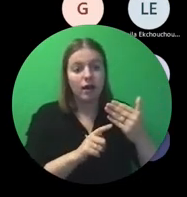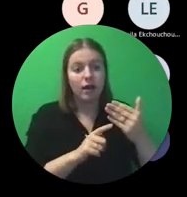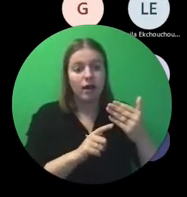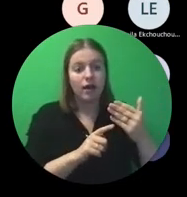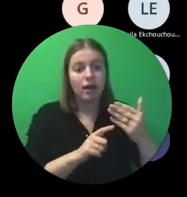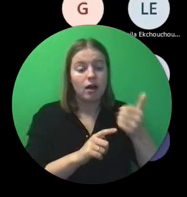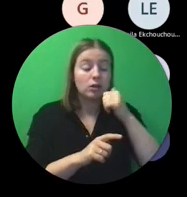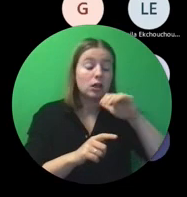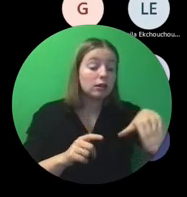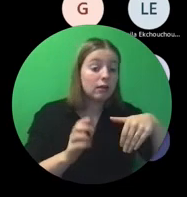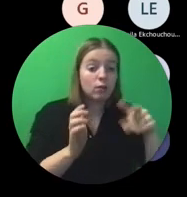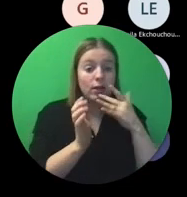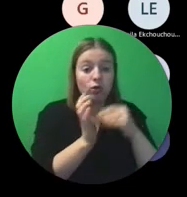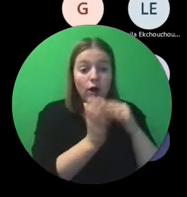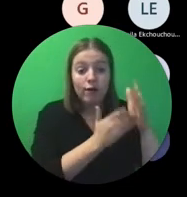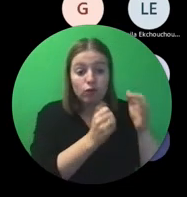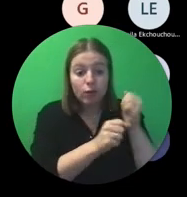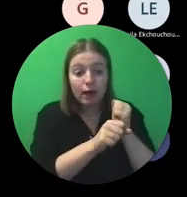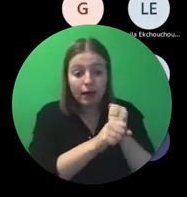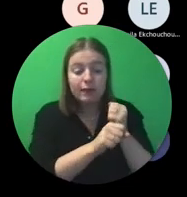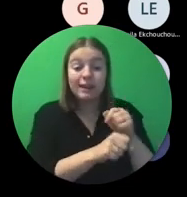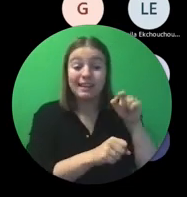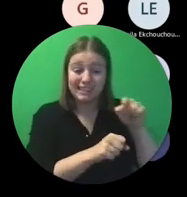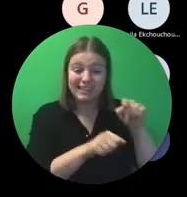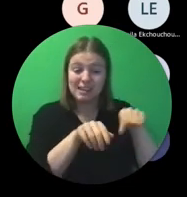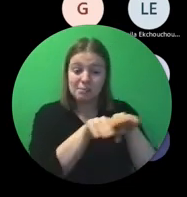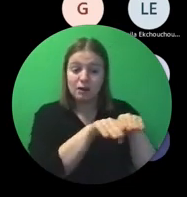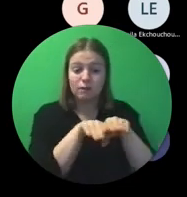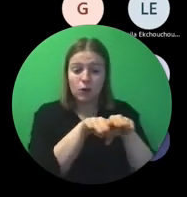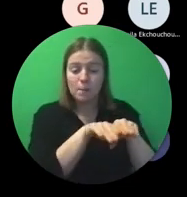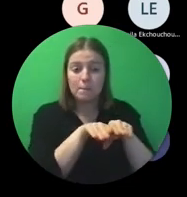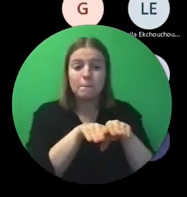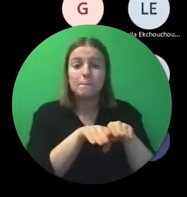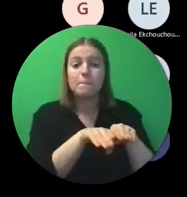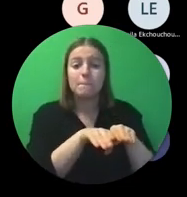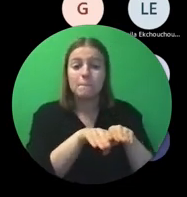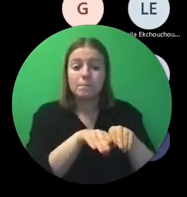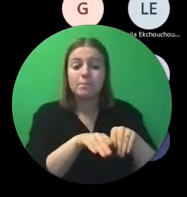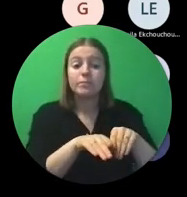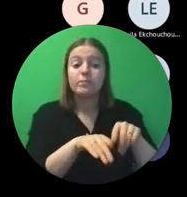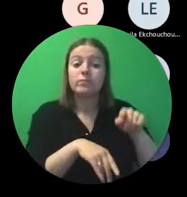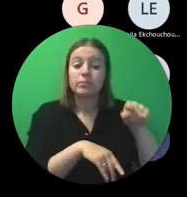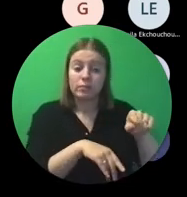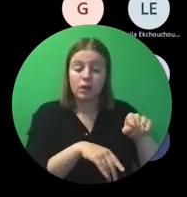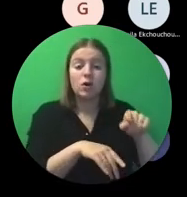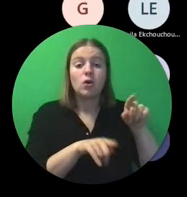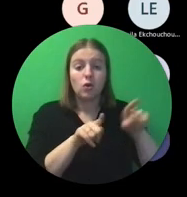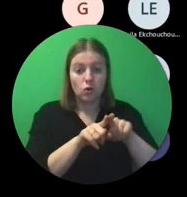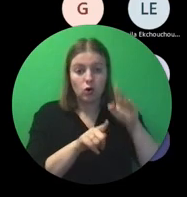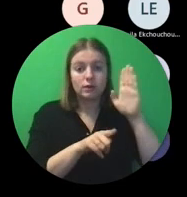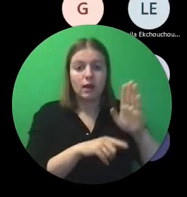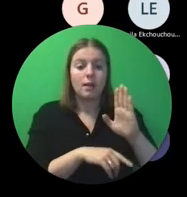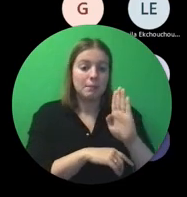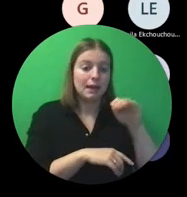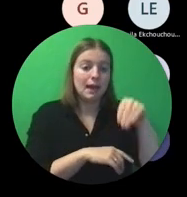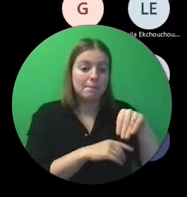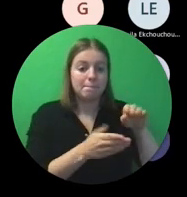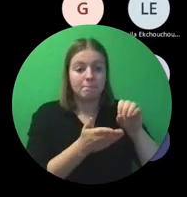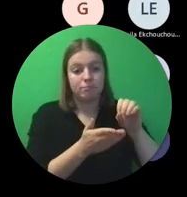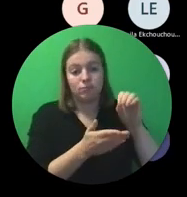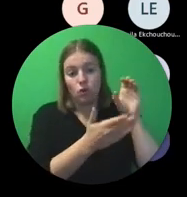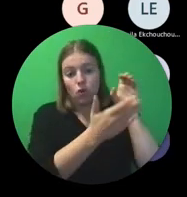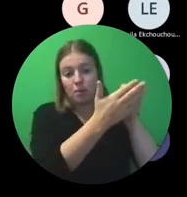als je er naar die nog aan wou werken. En dat platform, daar zal ook de beneficiary module op